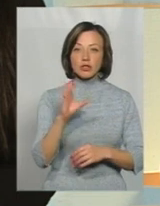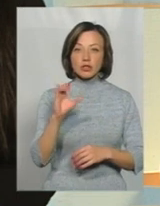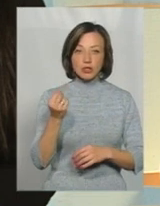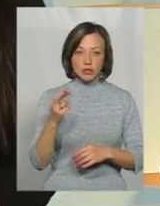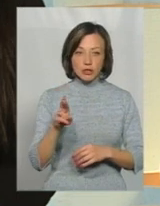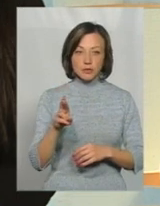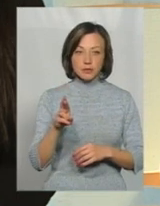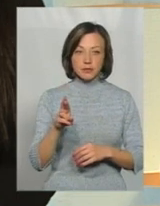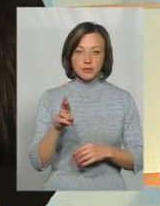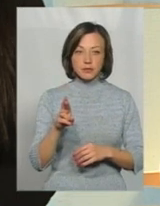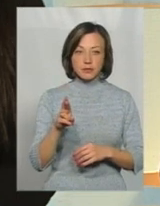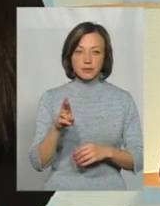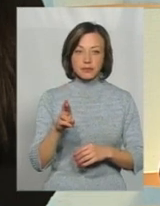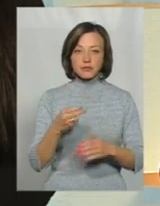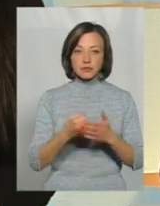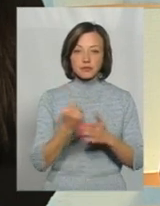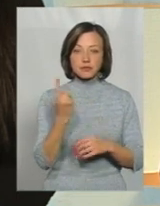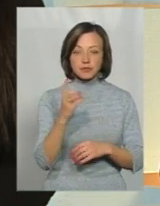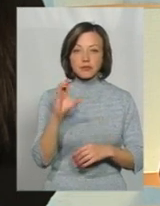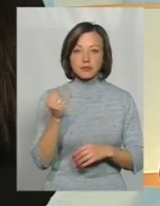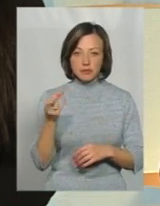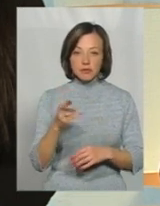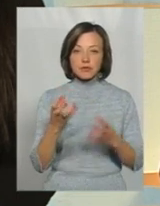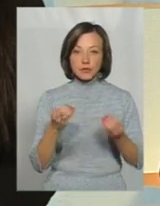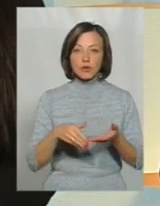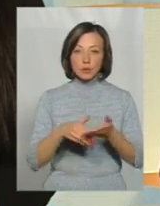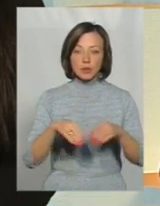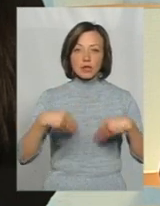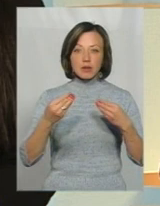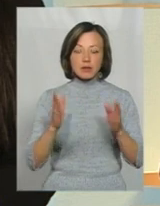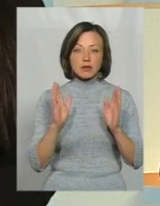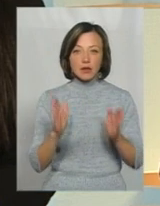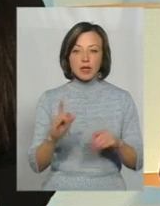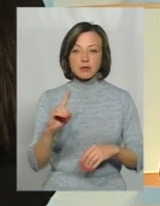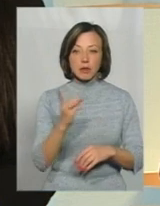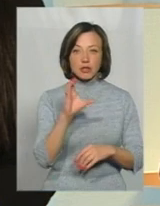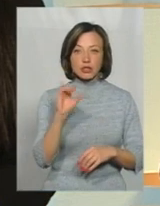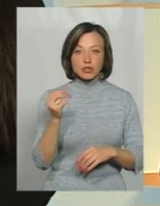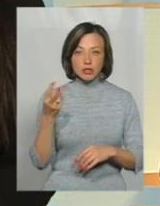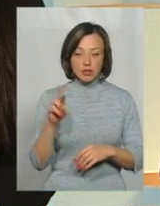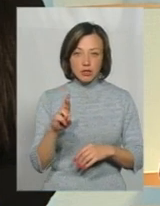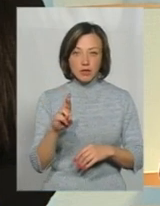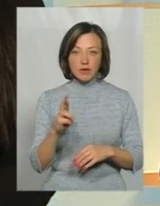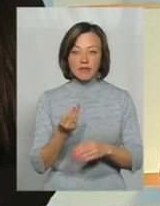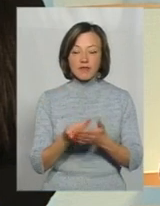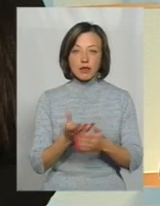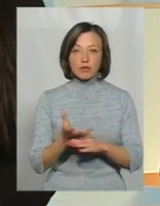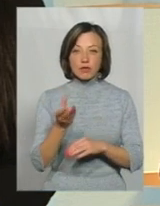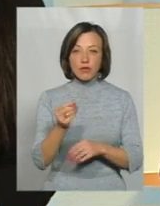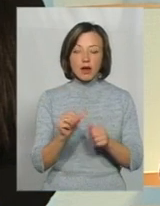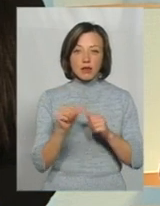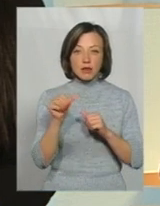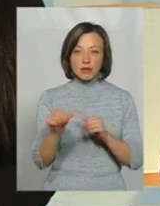також, Ольга Володимировна, ще до 1 січня ще допомога буде надаватися. А з 1 січня фінансування йде